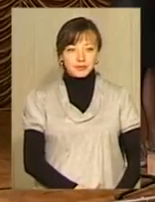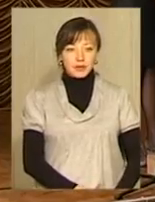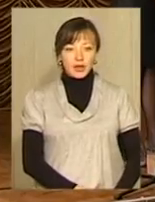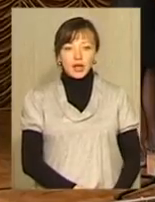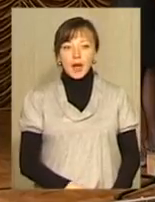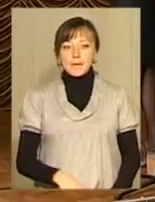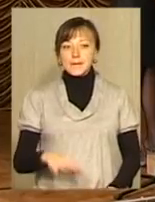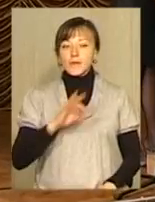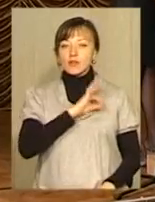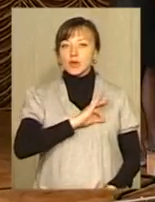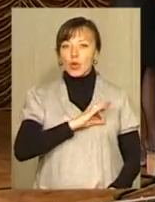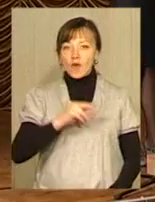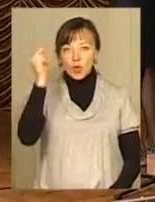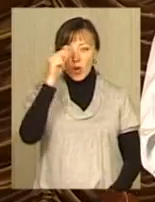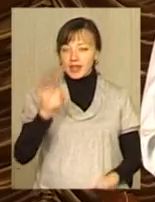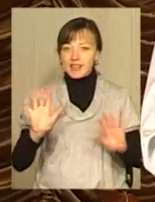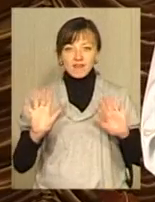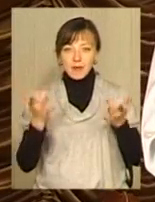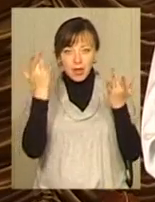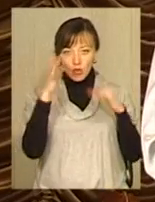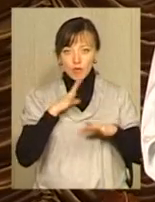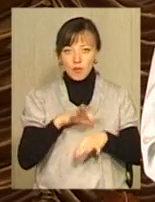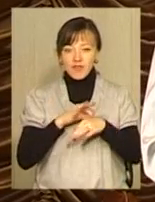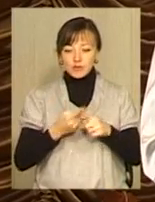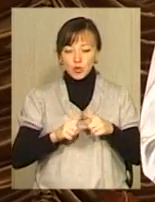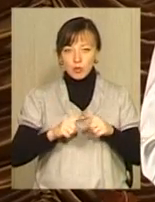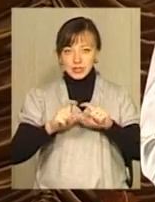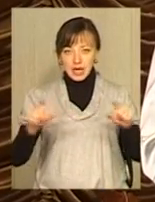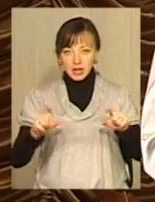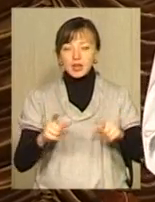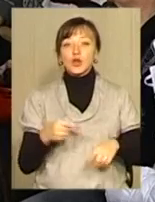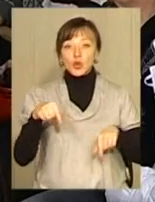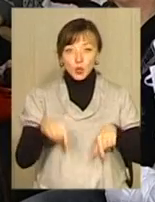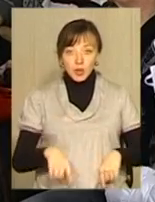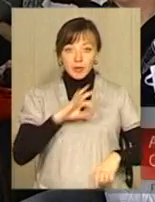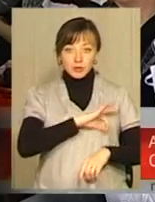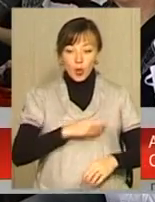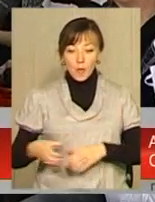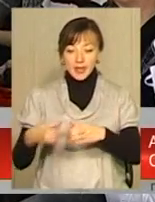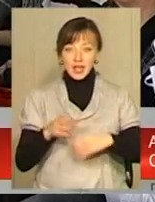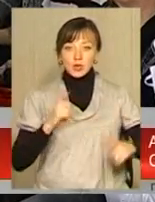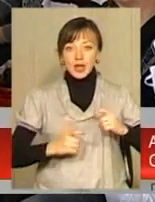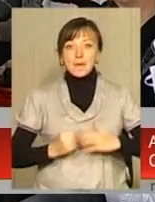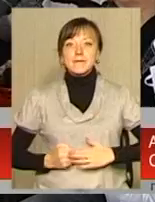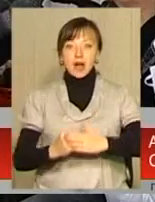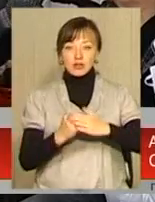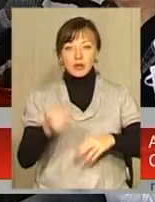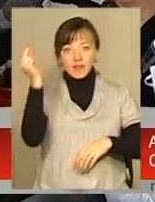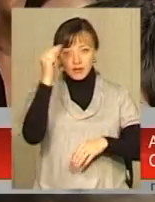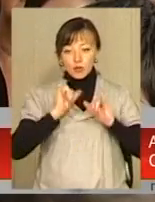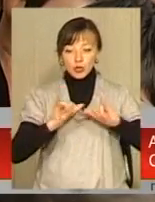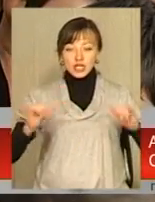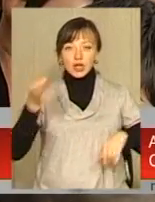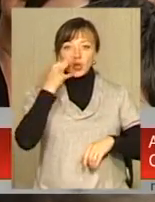Профспілковий урок не випадково був проведений у цьому навчальному закладі, бо саме тут профспілковий комітет студентів є базовим для вивчення поширення такого